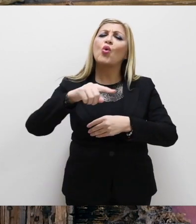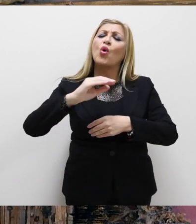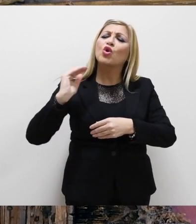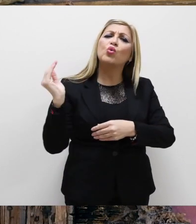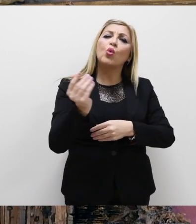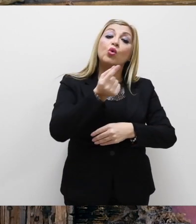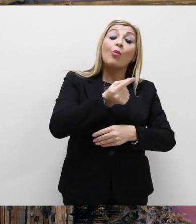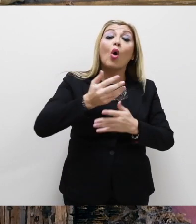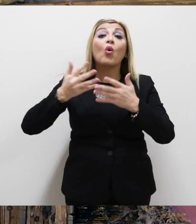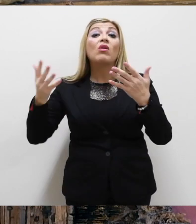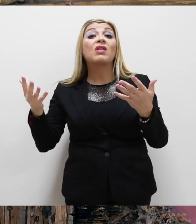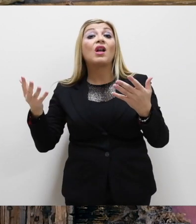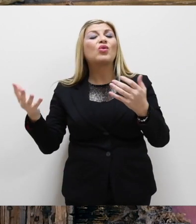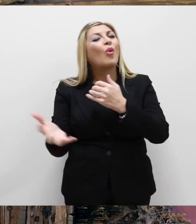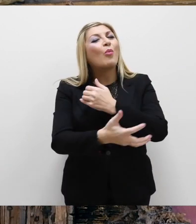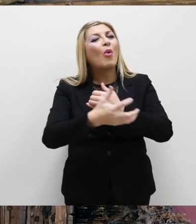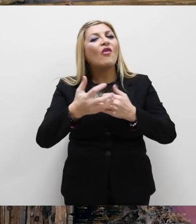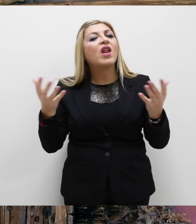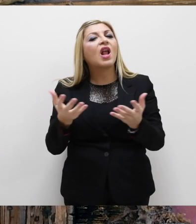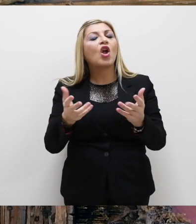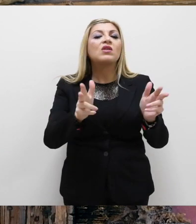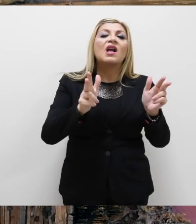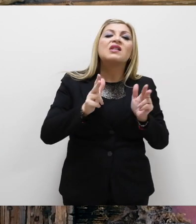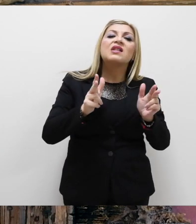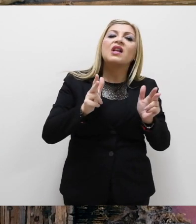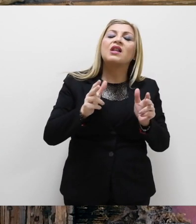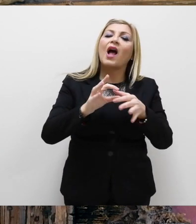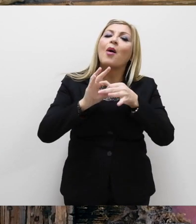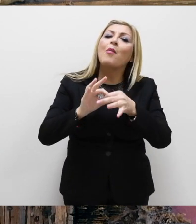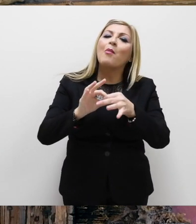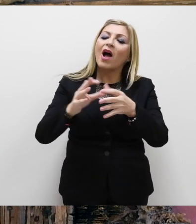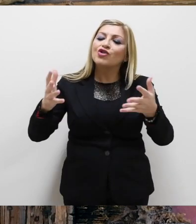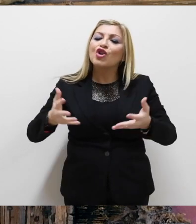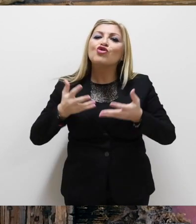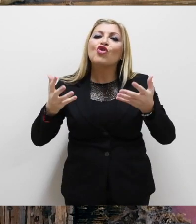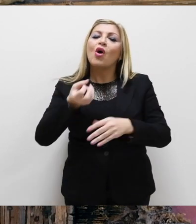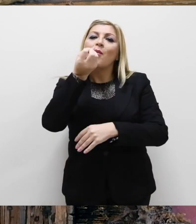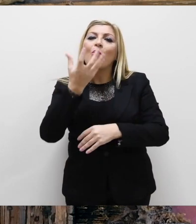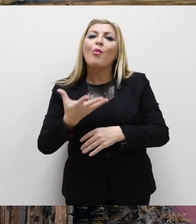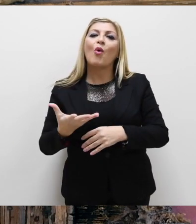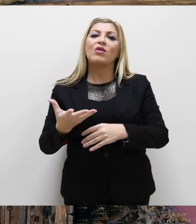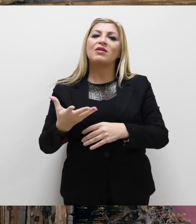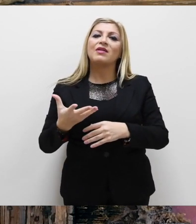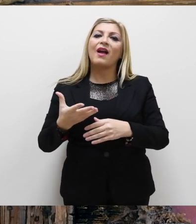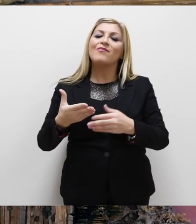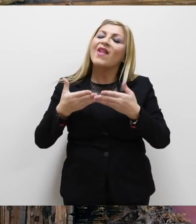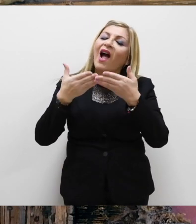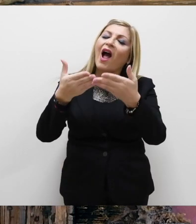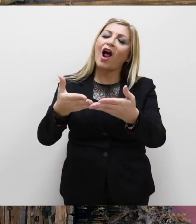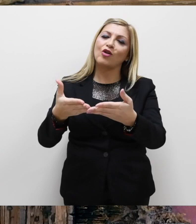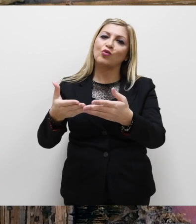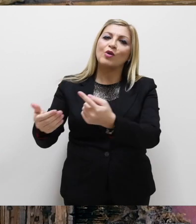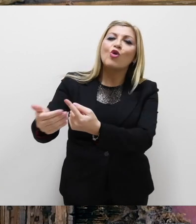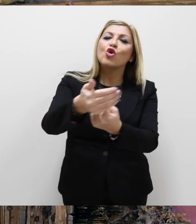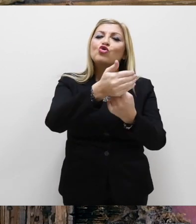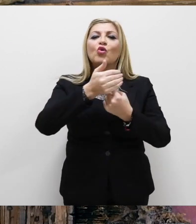siamo però tutti poco tanto poveri di serenità, di pace, di gioia, di bontà, di altruismo,